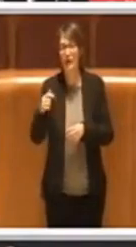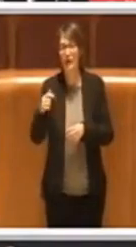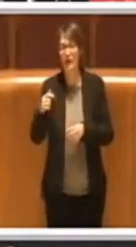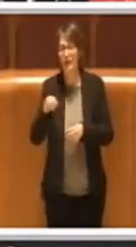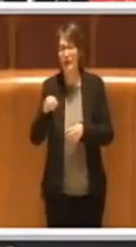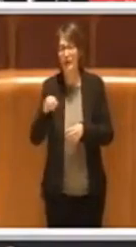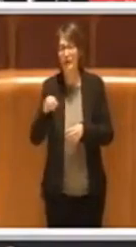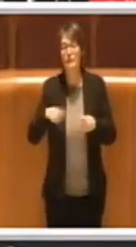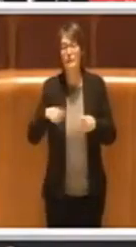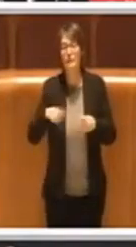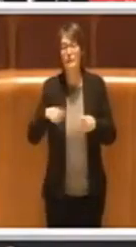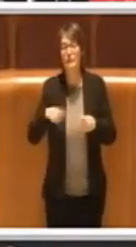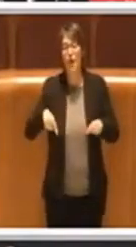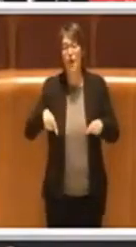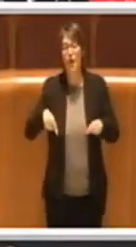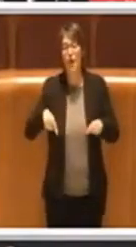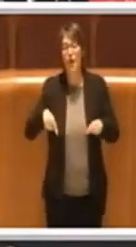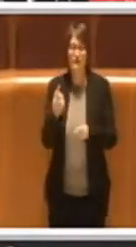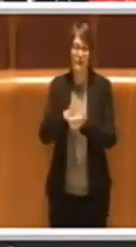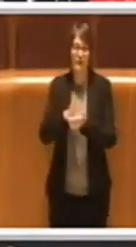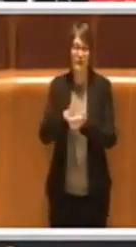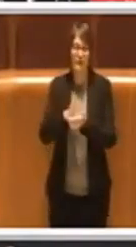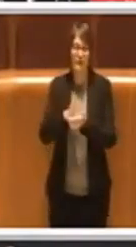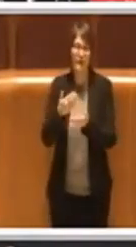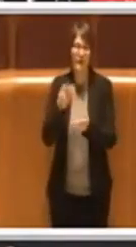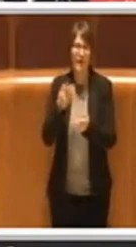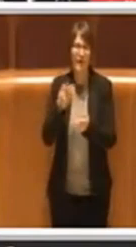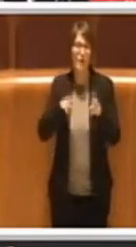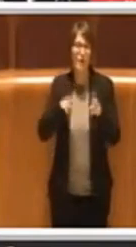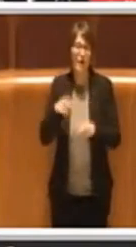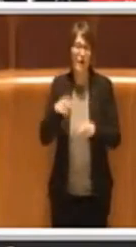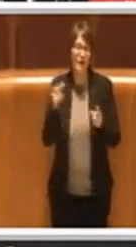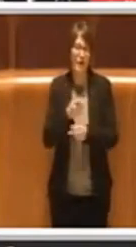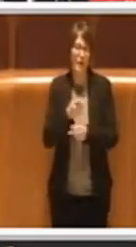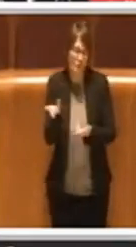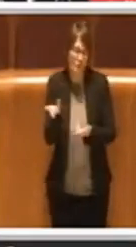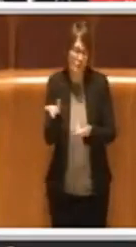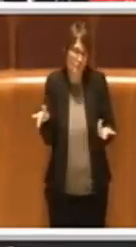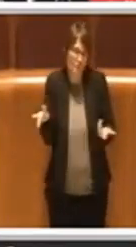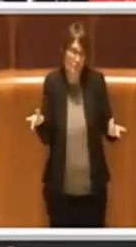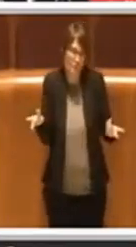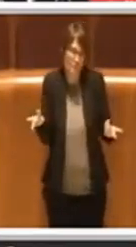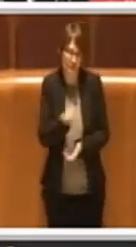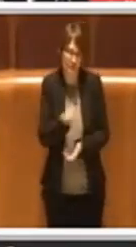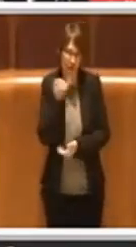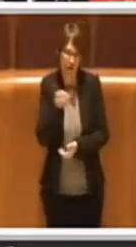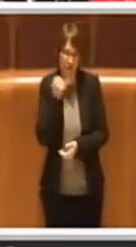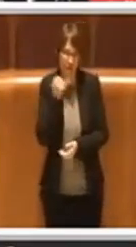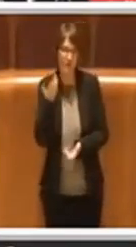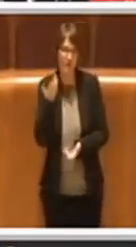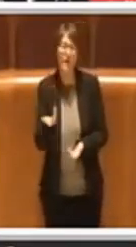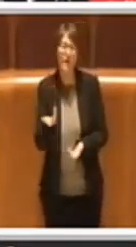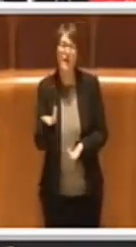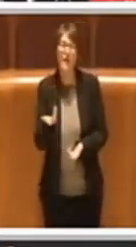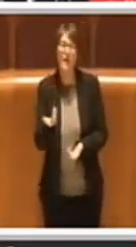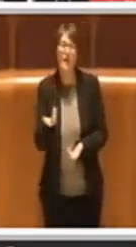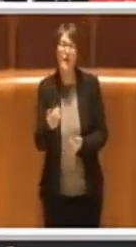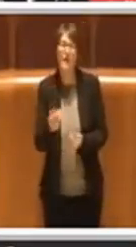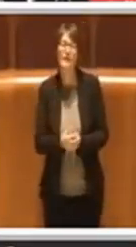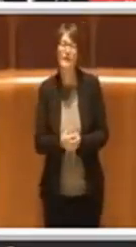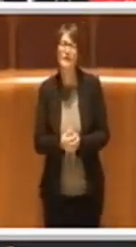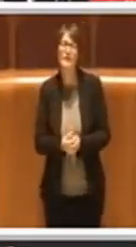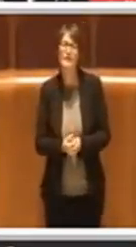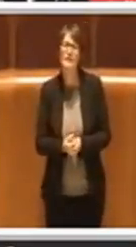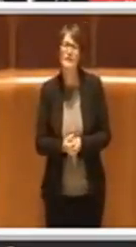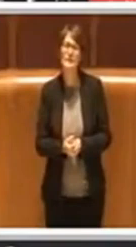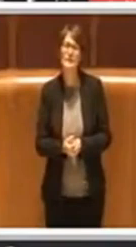riconoscergliela e sperando che, questo appunto riallacciandomi al nostro atto e oltre appunto all